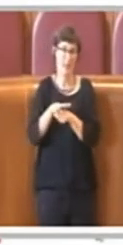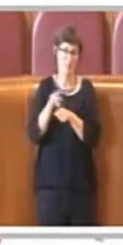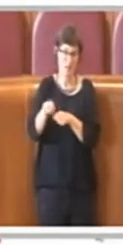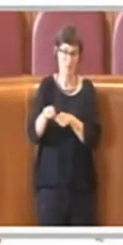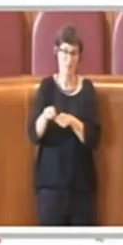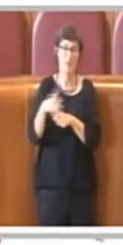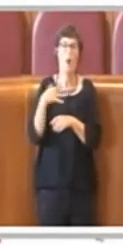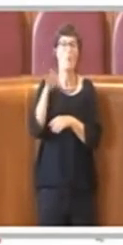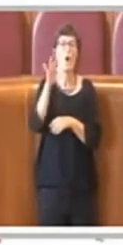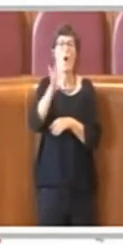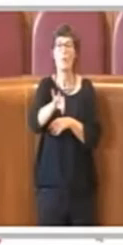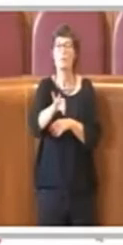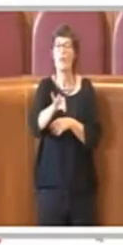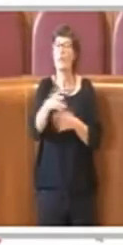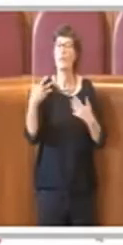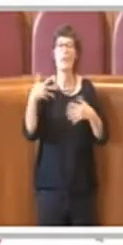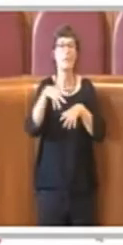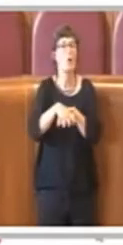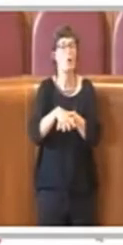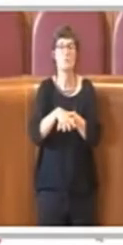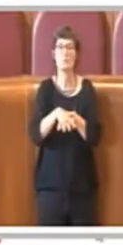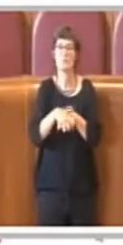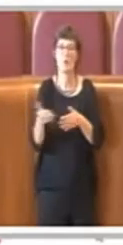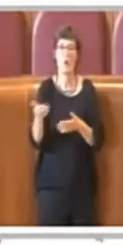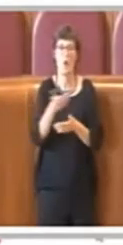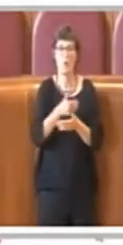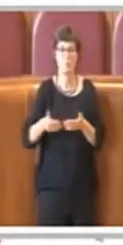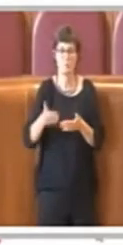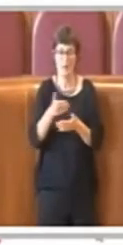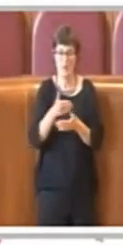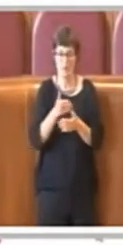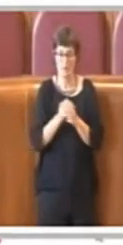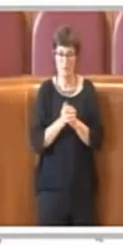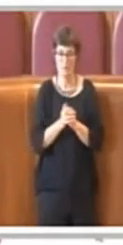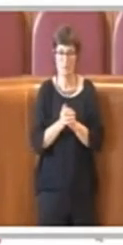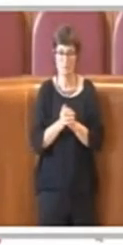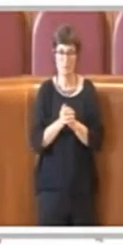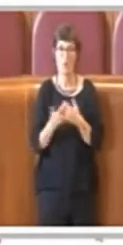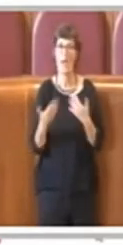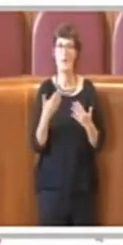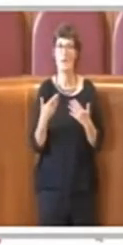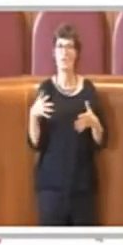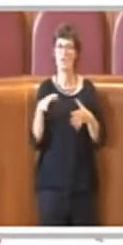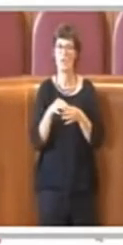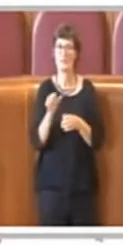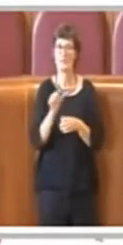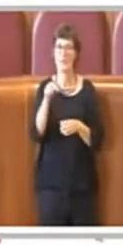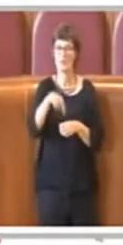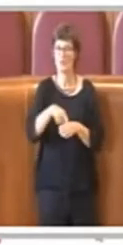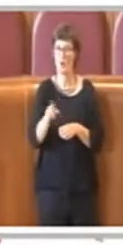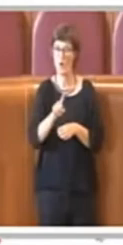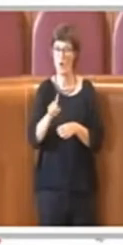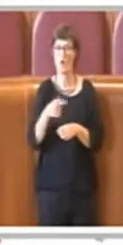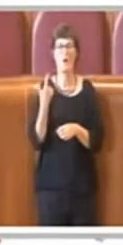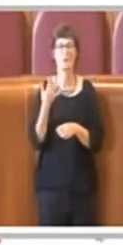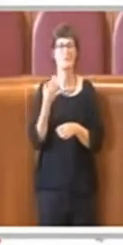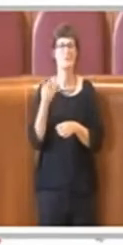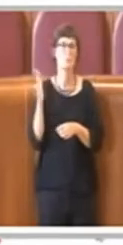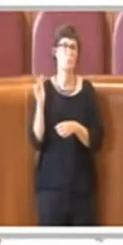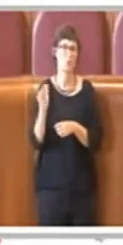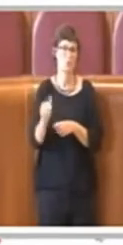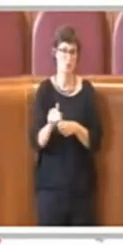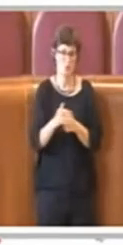inclusione, non necessariamente legato a processi decisionali contingenti. L'istituzione di un ufficio di supporto